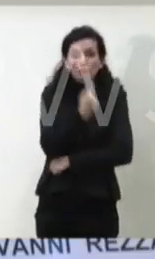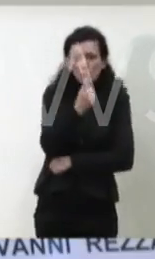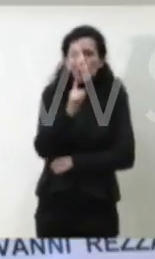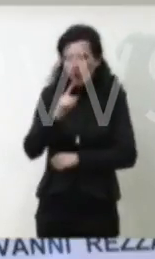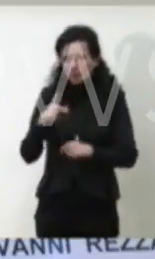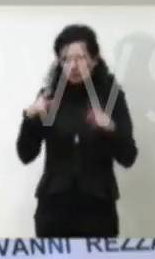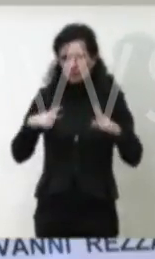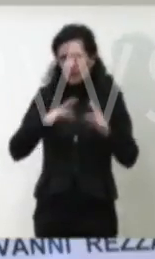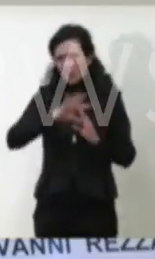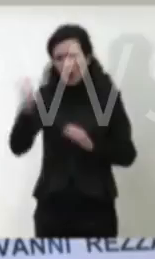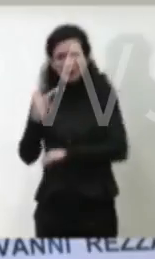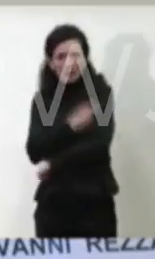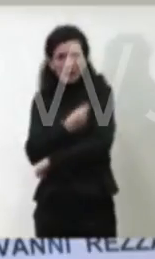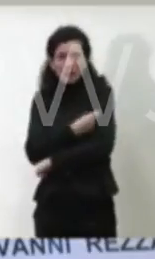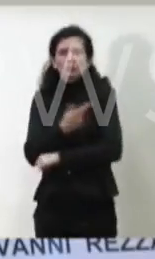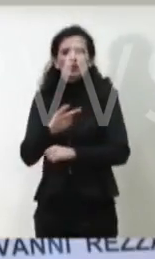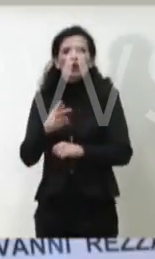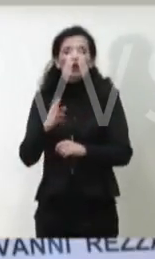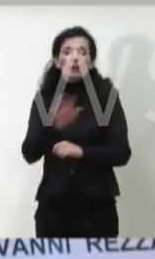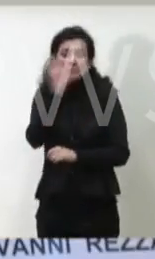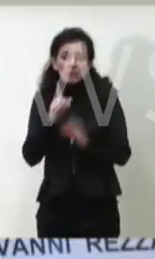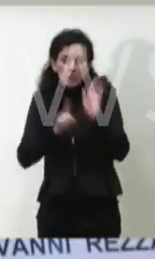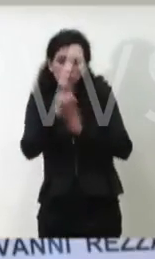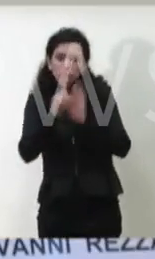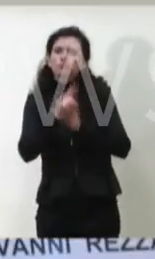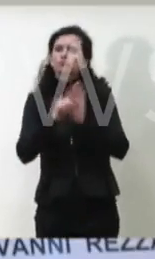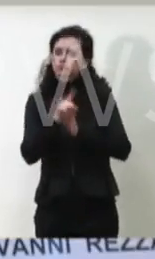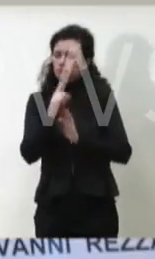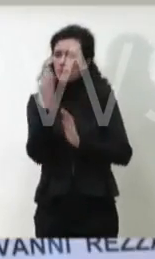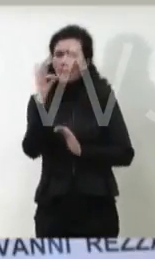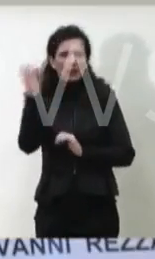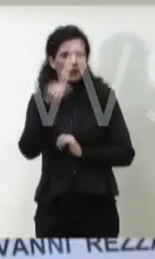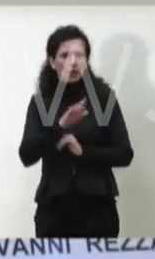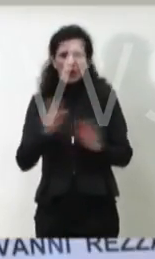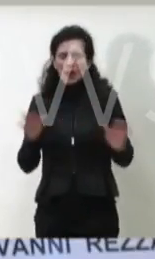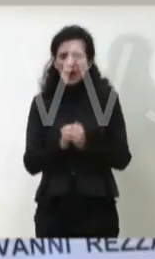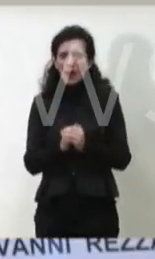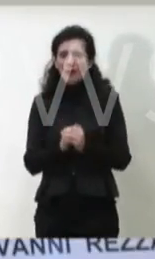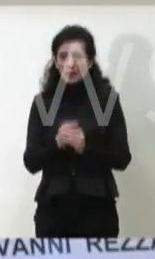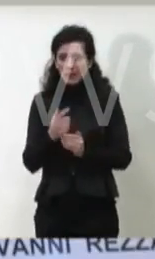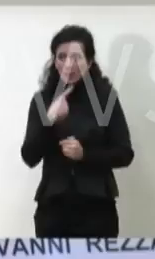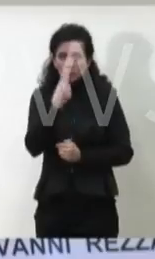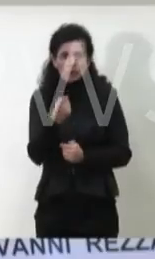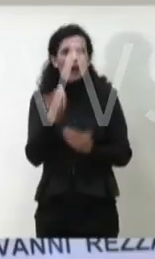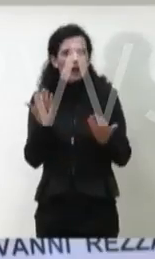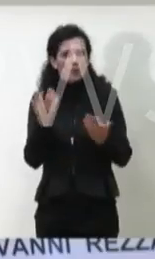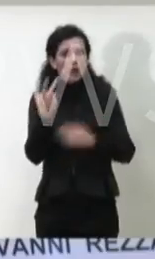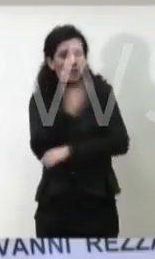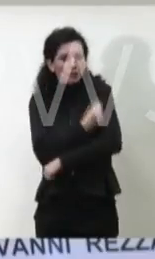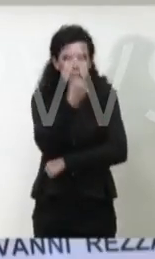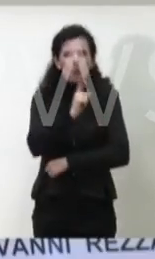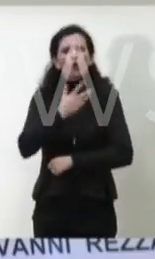avere una efficacia particolarmente elevata, ricordiamoci c'è più di un vaccino che ha mostrato un'efficacia,